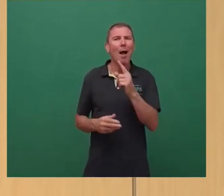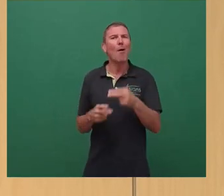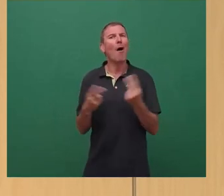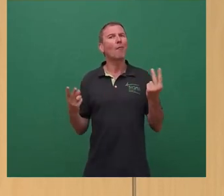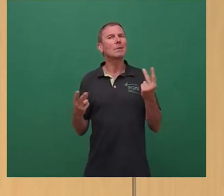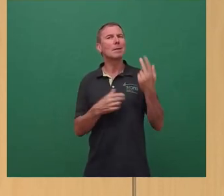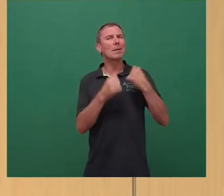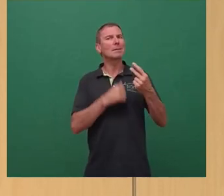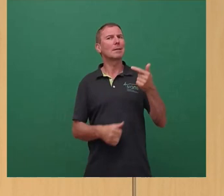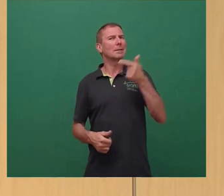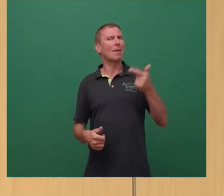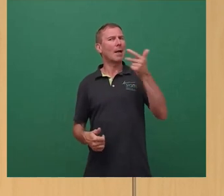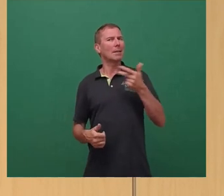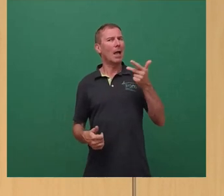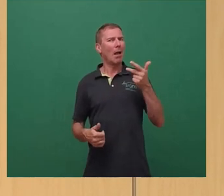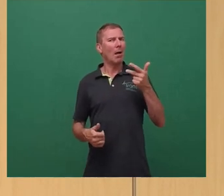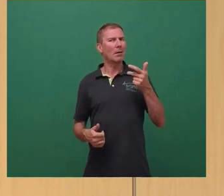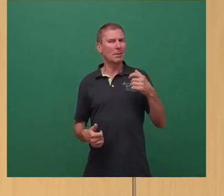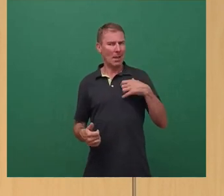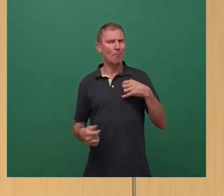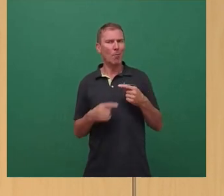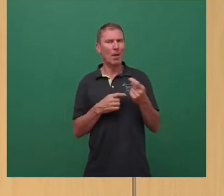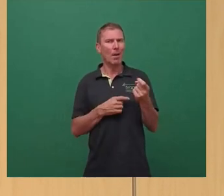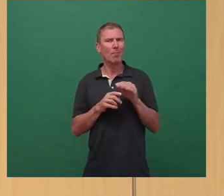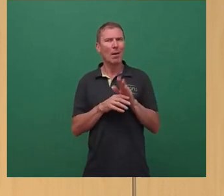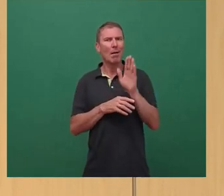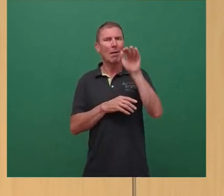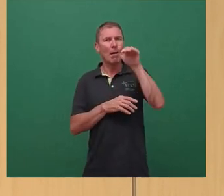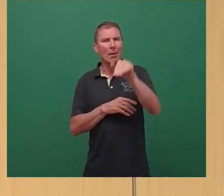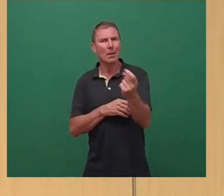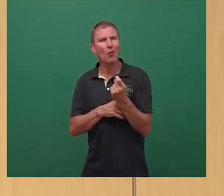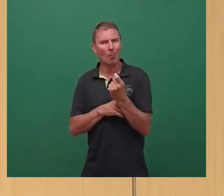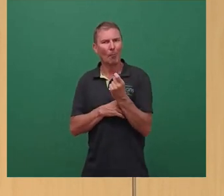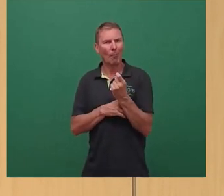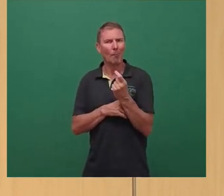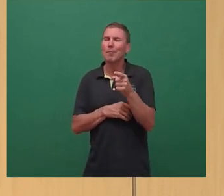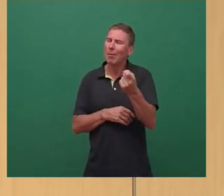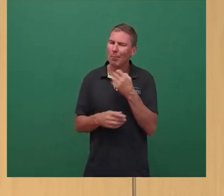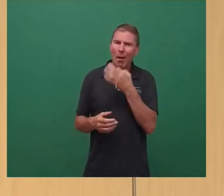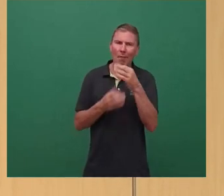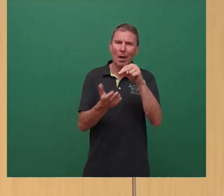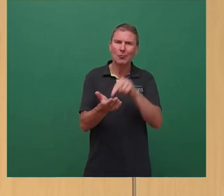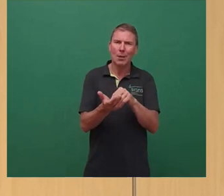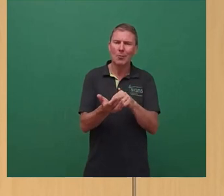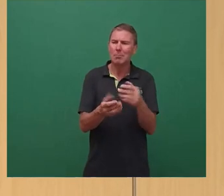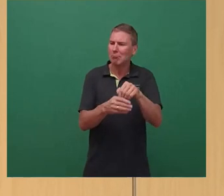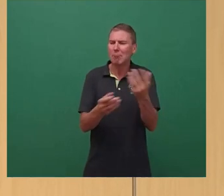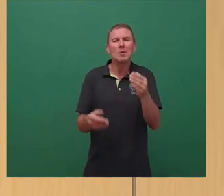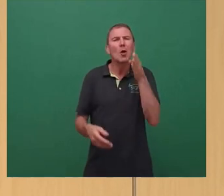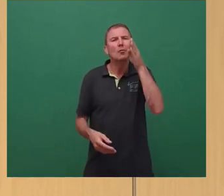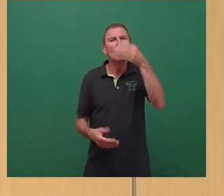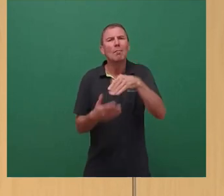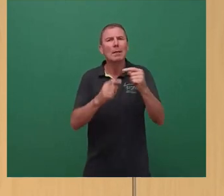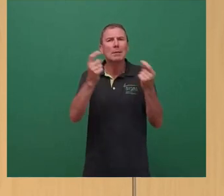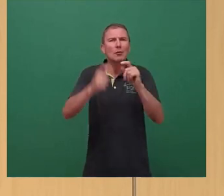letzten zwei, drei Jahren in ein Problem hineingelaufen. Und da ergeben sich dann durchaus Fragestellungen, die sich dort mitstellen und die künftig zu diskutieren